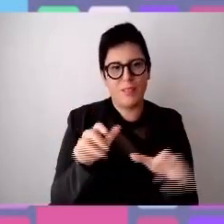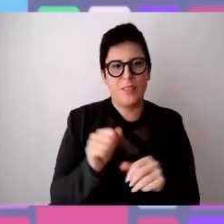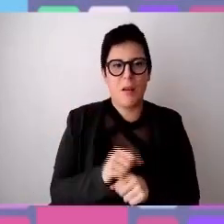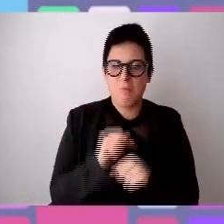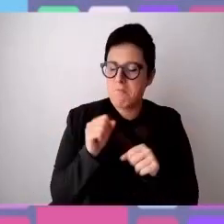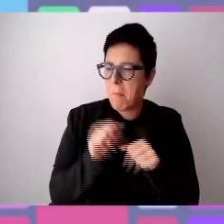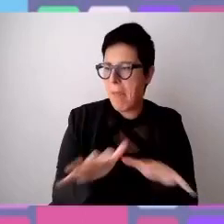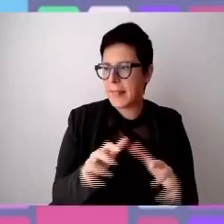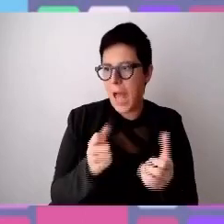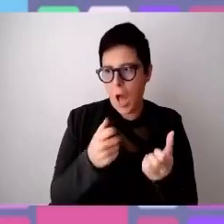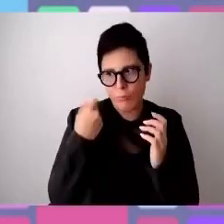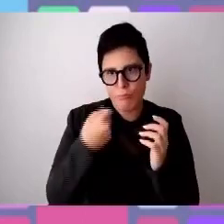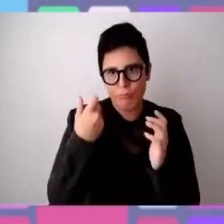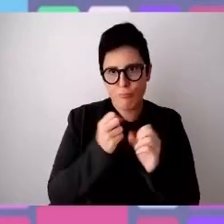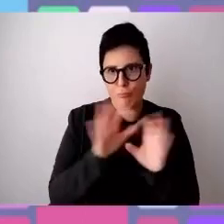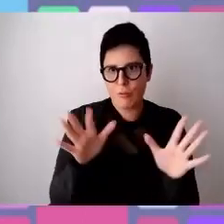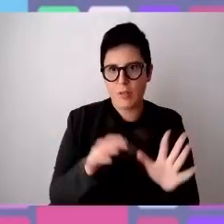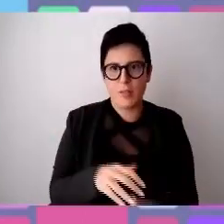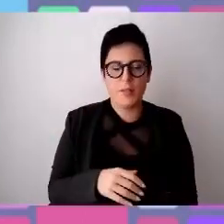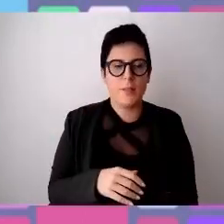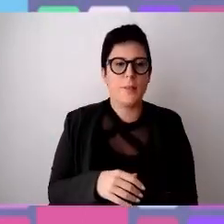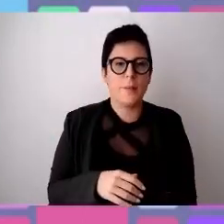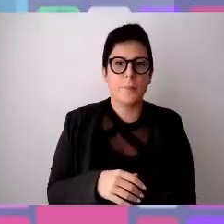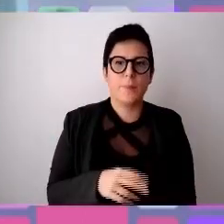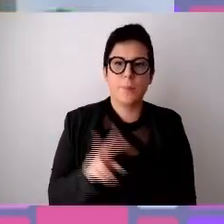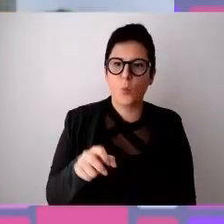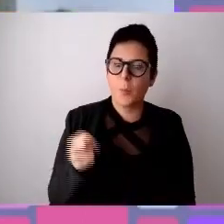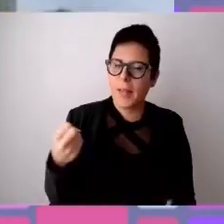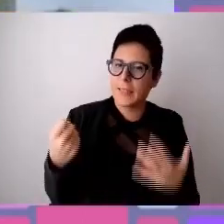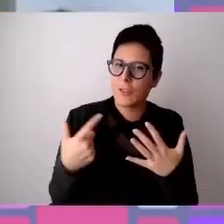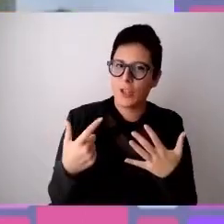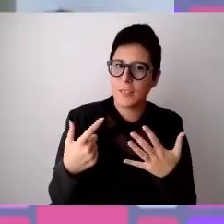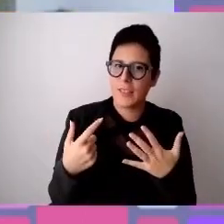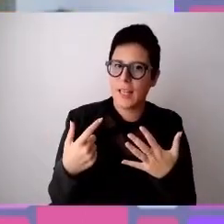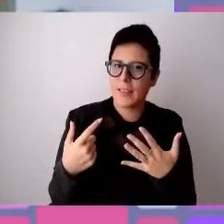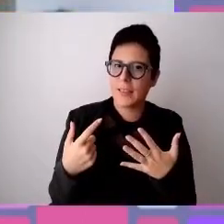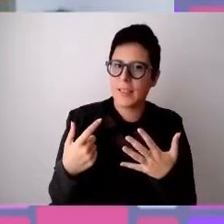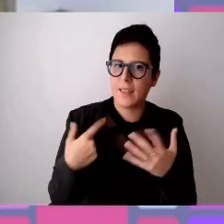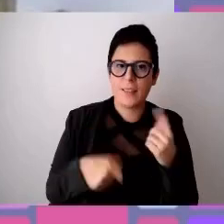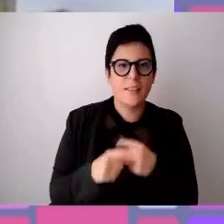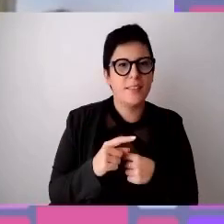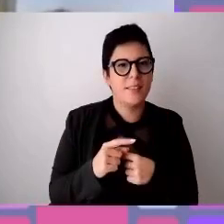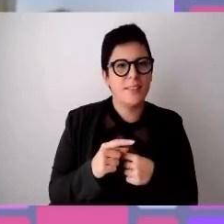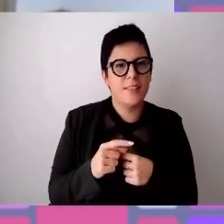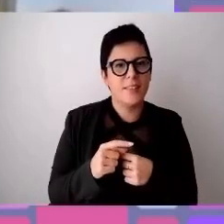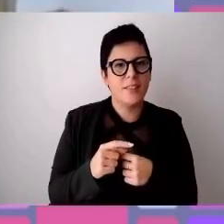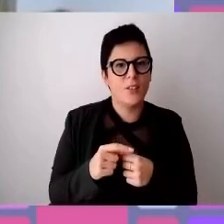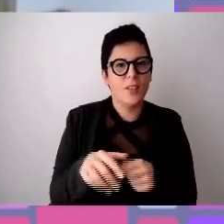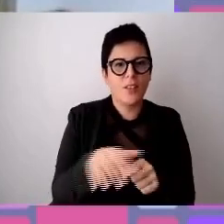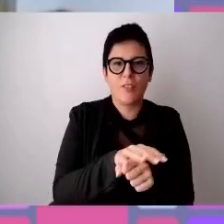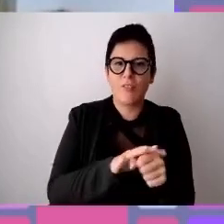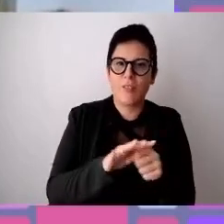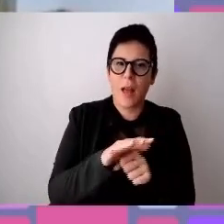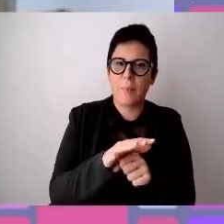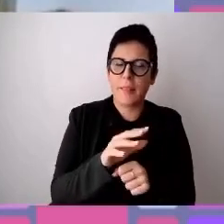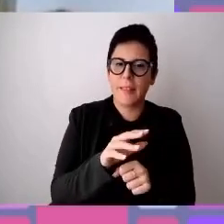un bel rapporto, vorrai? Sì, esatto. È dal 2017 che abbiamo creato questo, siamo entrati nella famiglia di Retra e della